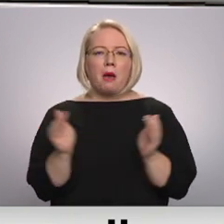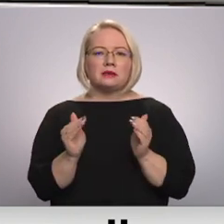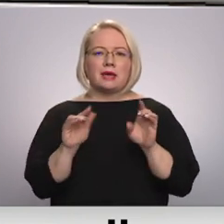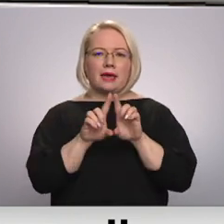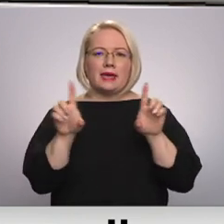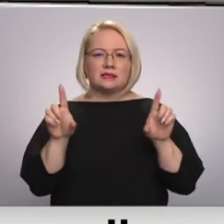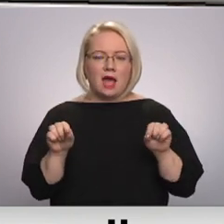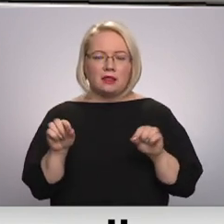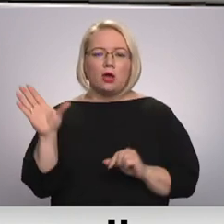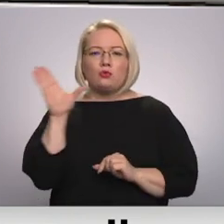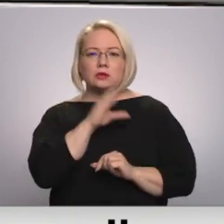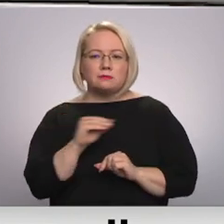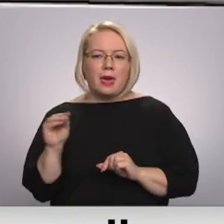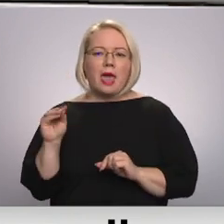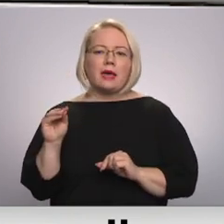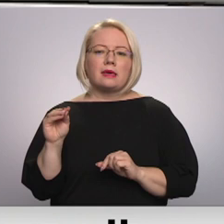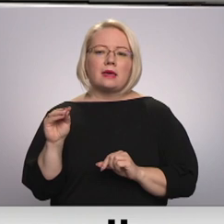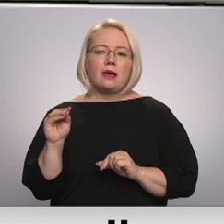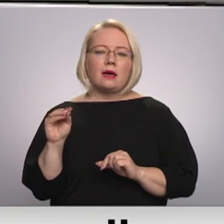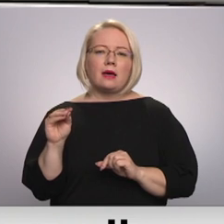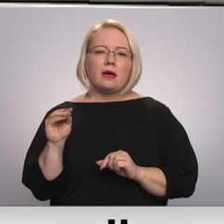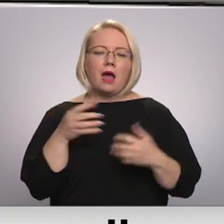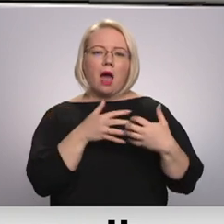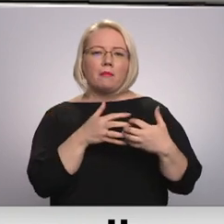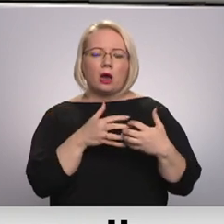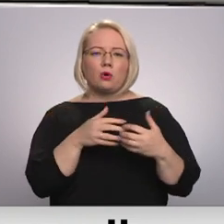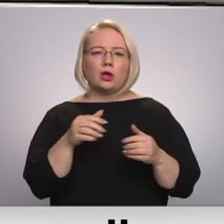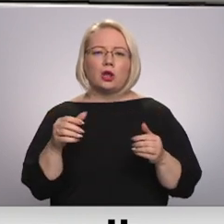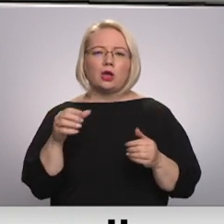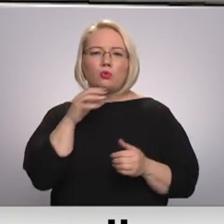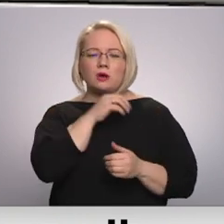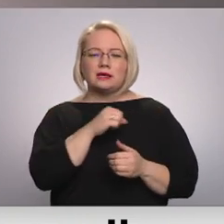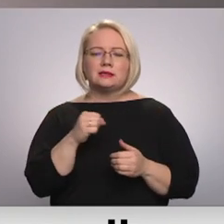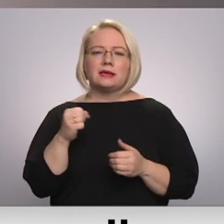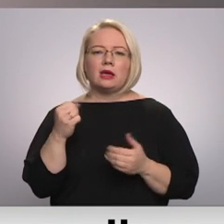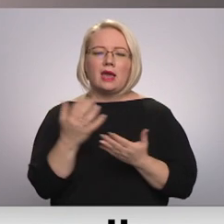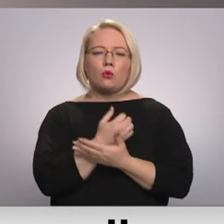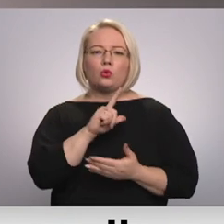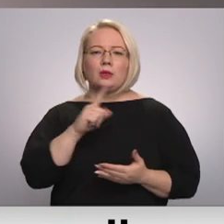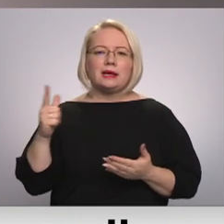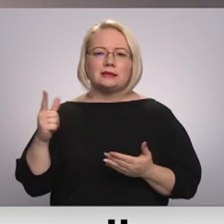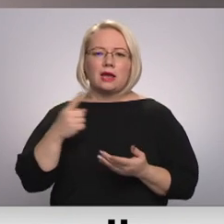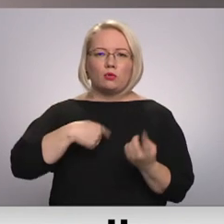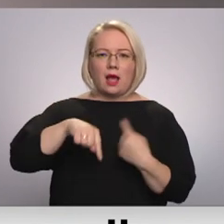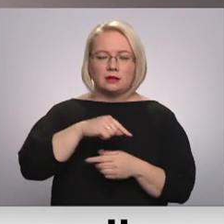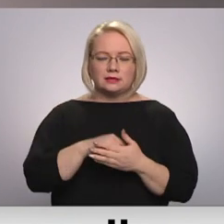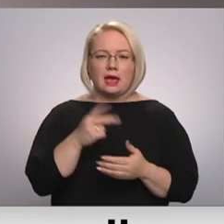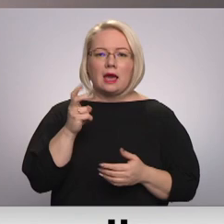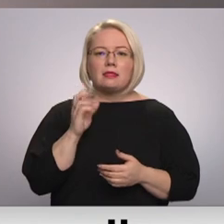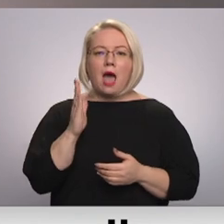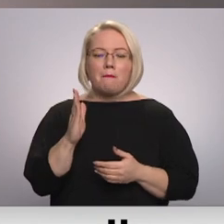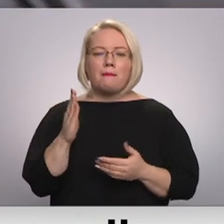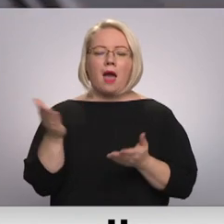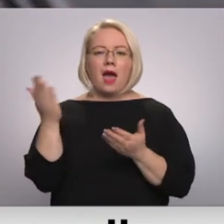un spēja, kā teikt, apkarot arī nozēdzīgi iegūt līdzi ka legalizāciju. Knab aiciniek vienu